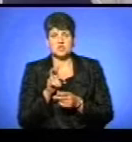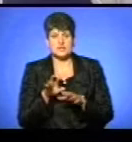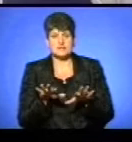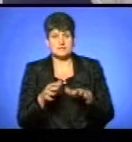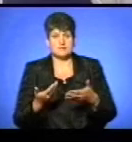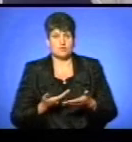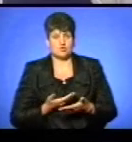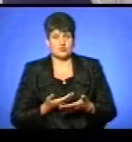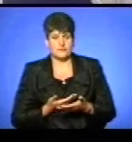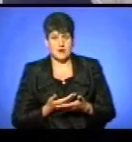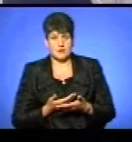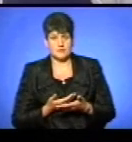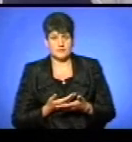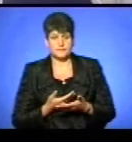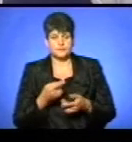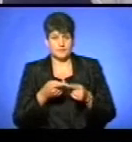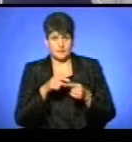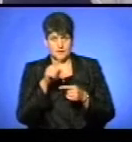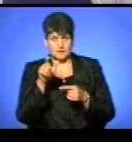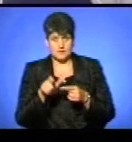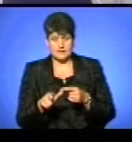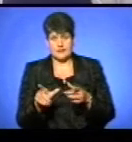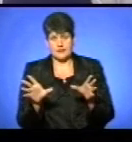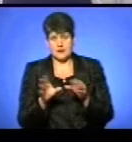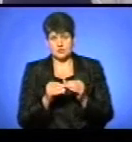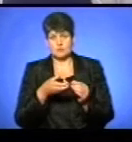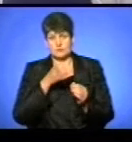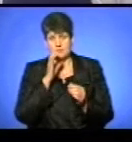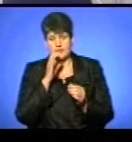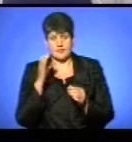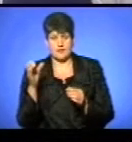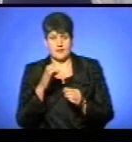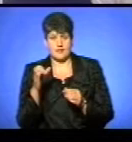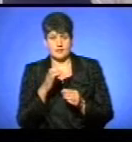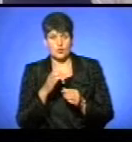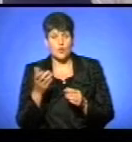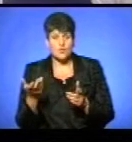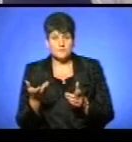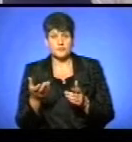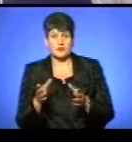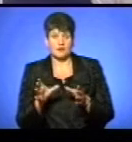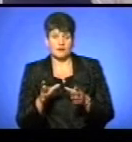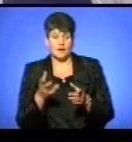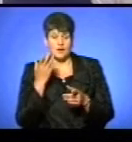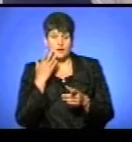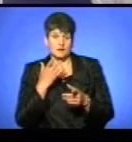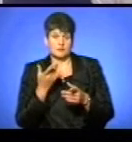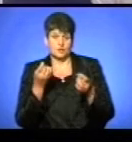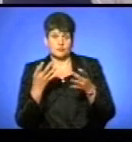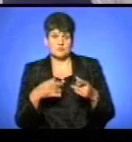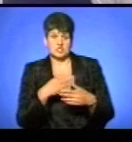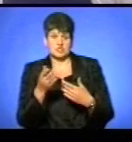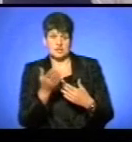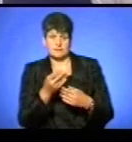проживання підозрюваної особи, де спільно розпивали алкогольні напої. І в ході розпивання алкогольних напоїв на побутовому ґрунті між ними